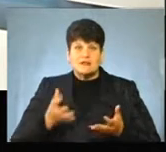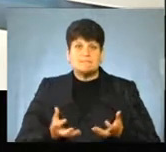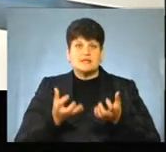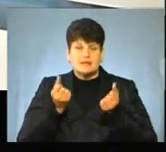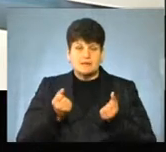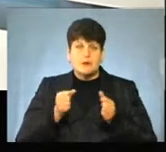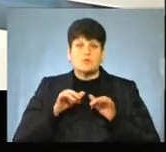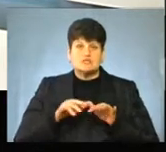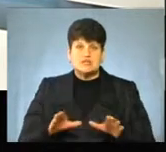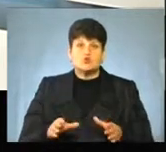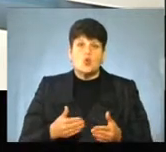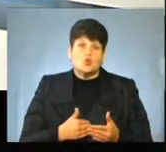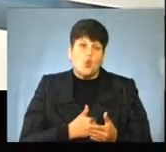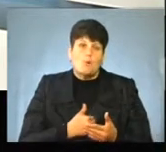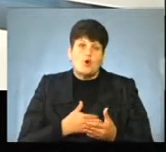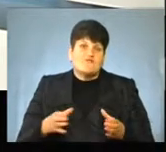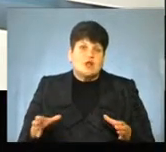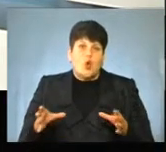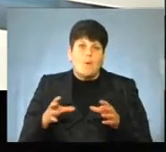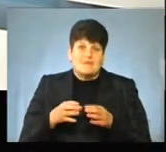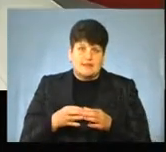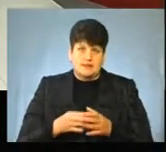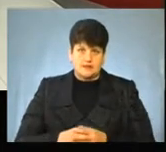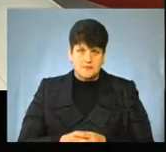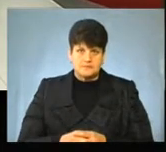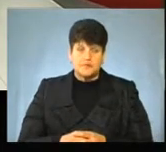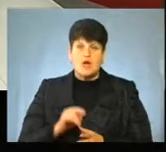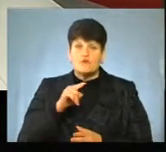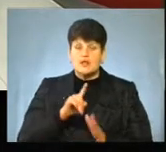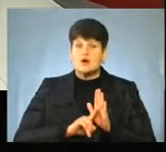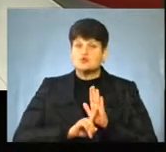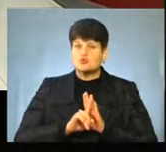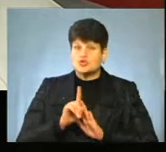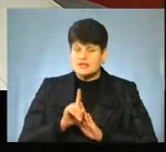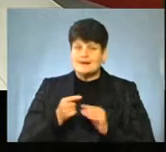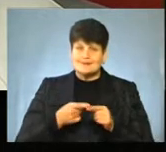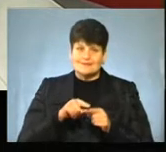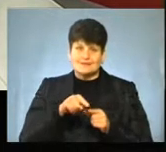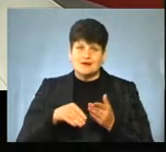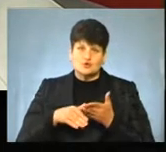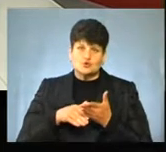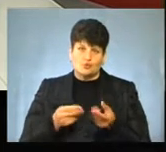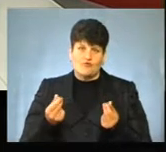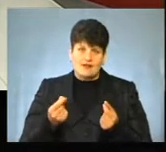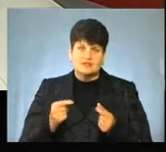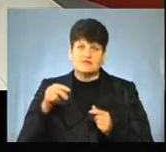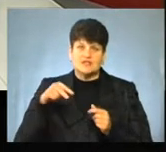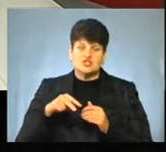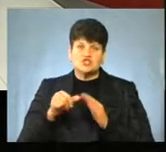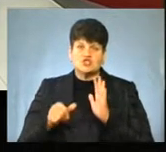процесу добровільного об'єднання. вона розпочалася, ця субвенція, у 2016